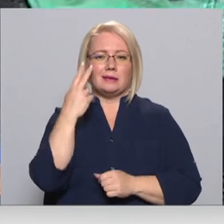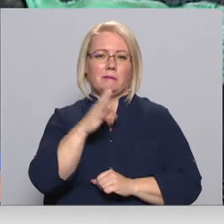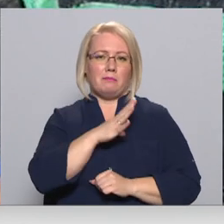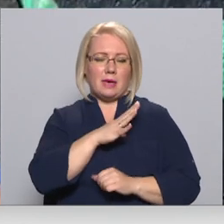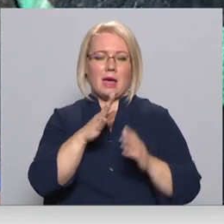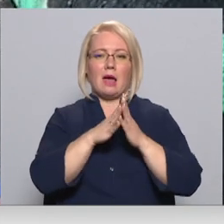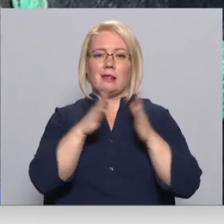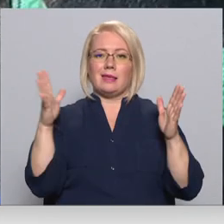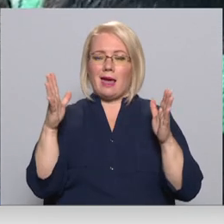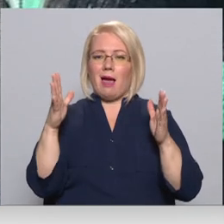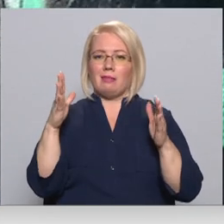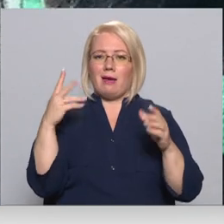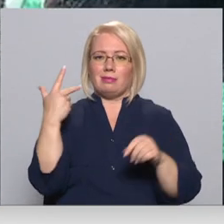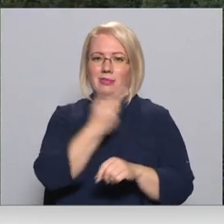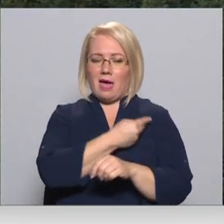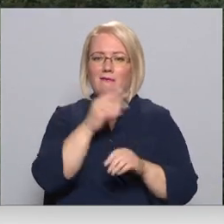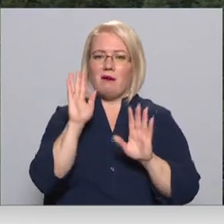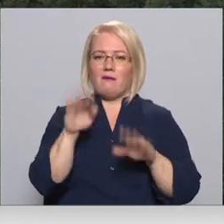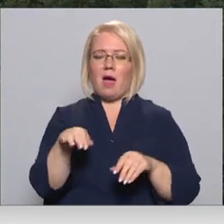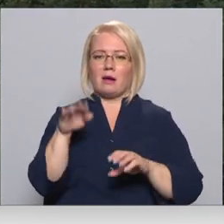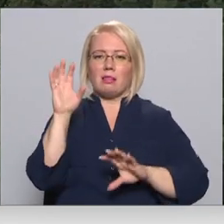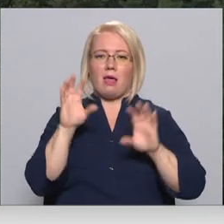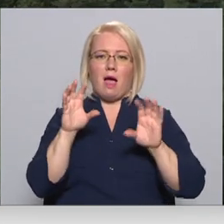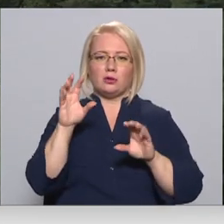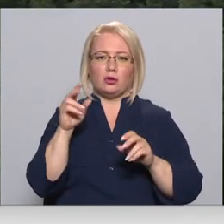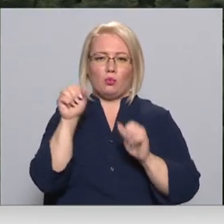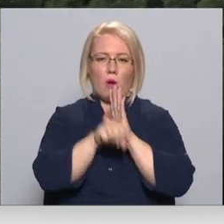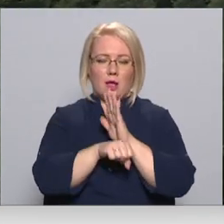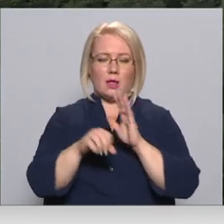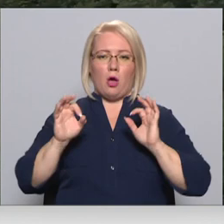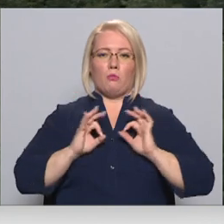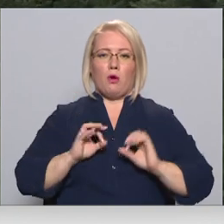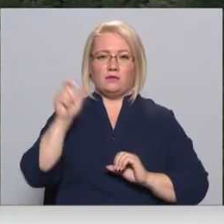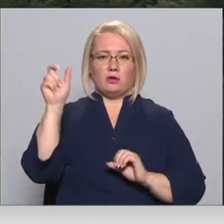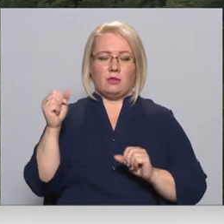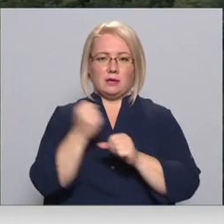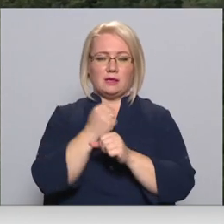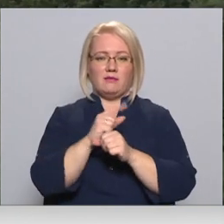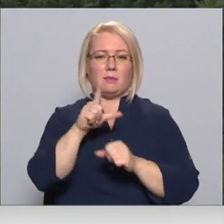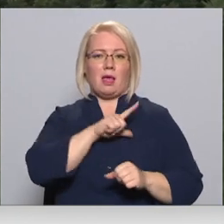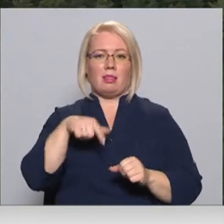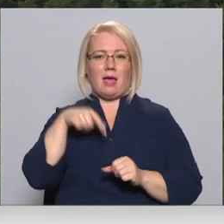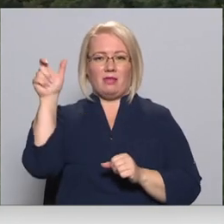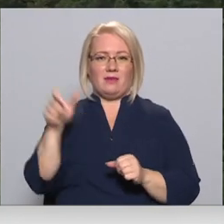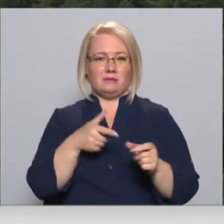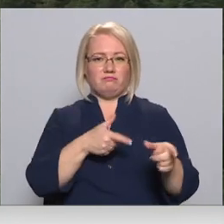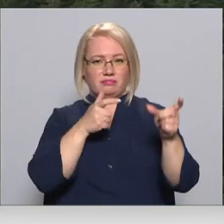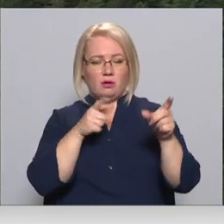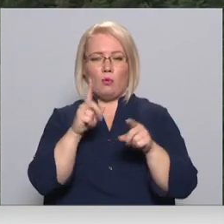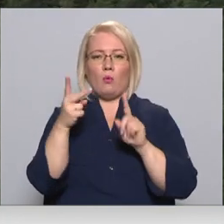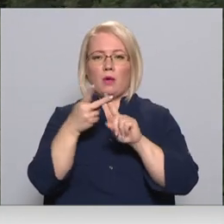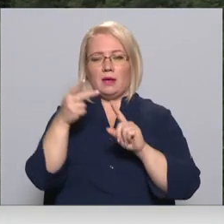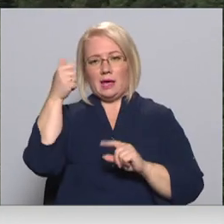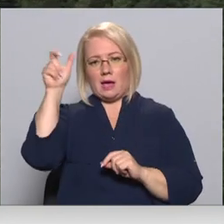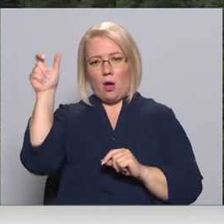Pārāk liela deva var lāc arī nogalināt. Šā vienu izdarīja profesionāļi. Viens bija Latvijas snaipers, otrs no Igaunijas. Lai varētu